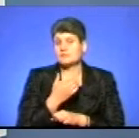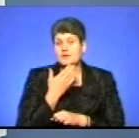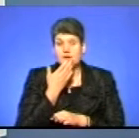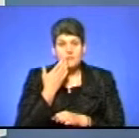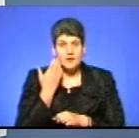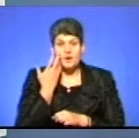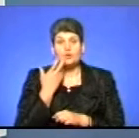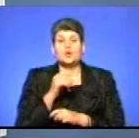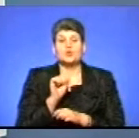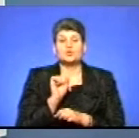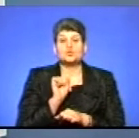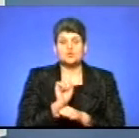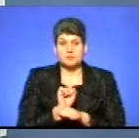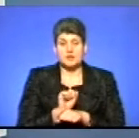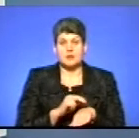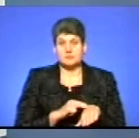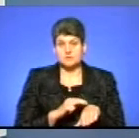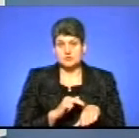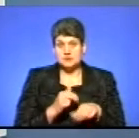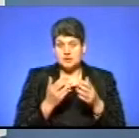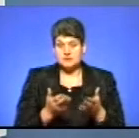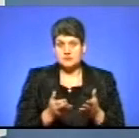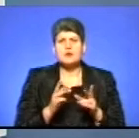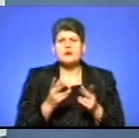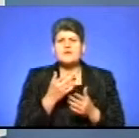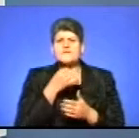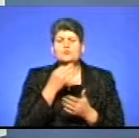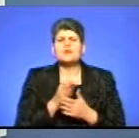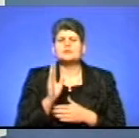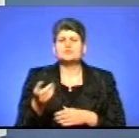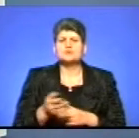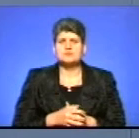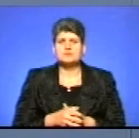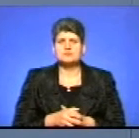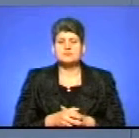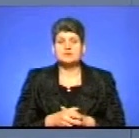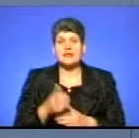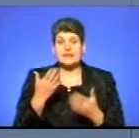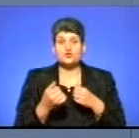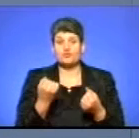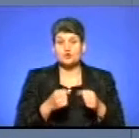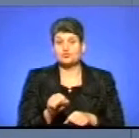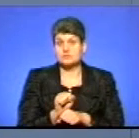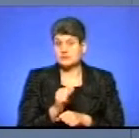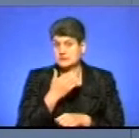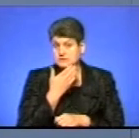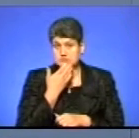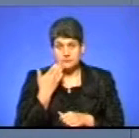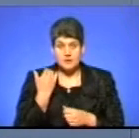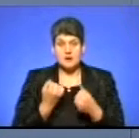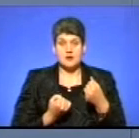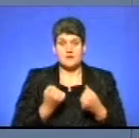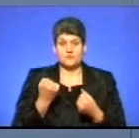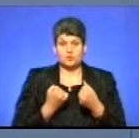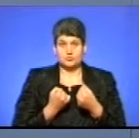коли його зупиняє патрульний поліцейський, яка відповідальність тоді? Якщо водій не зупиняється, автомобіль